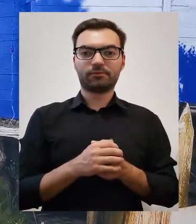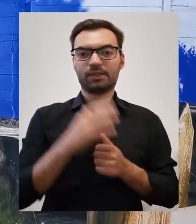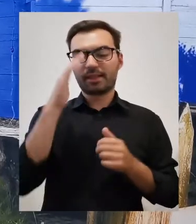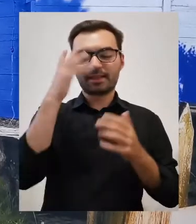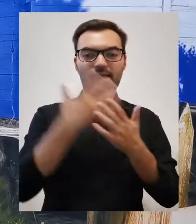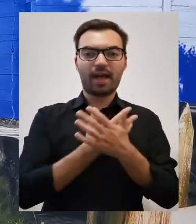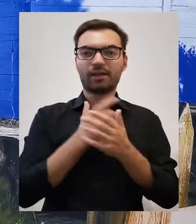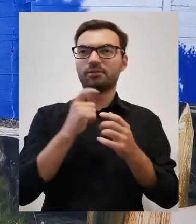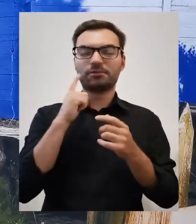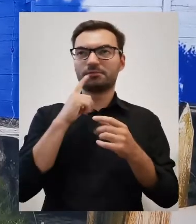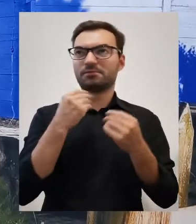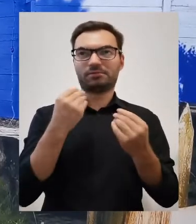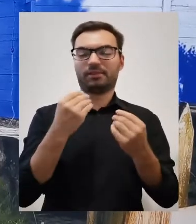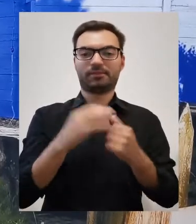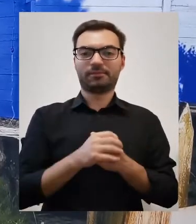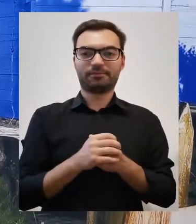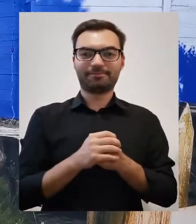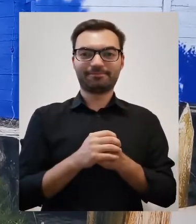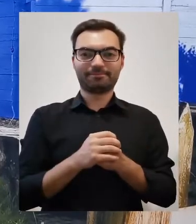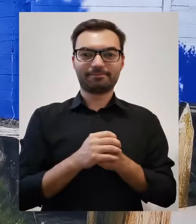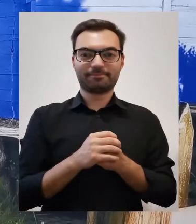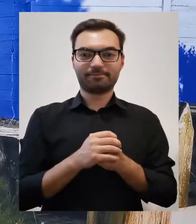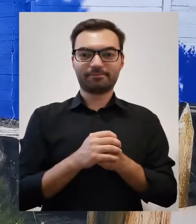zupełnie niesamowitego.